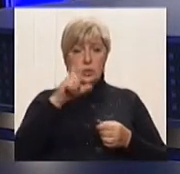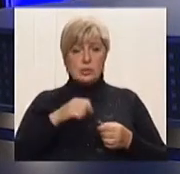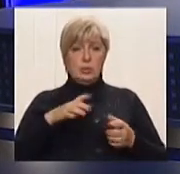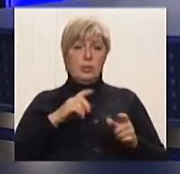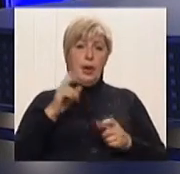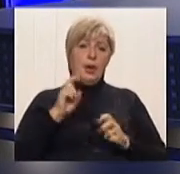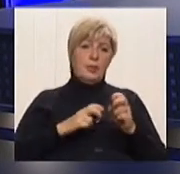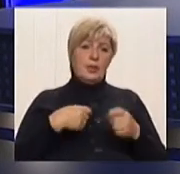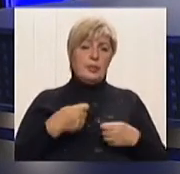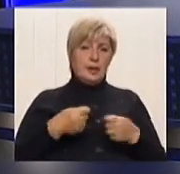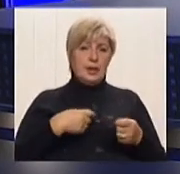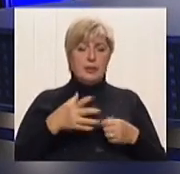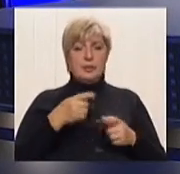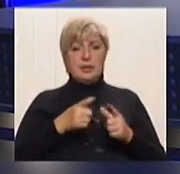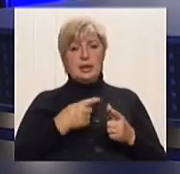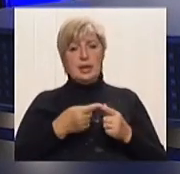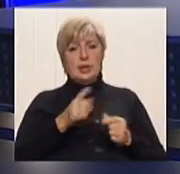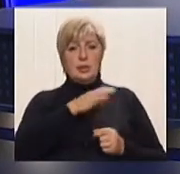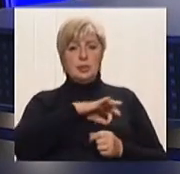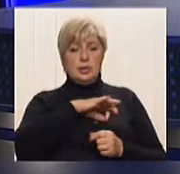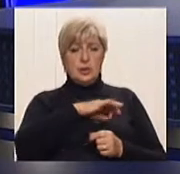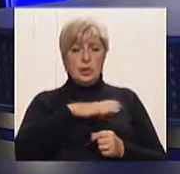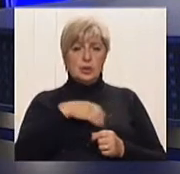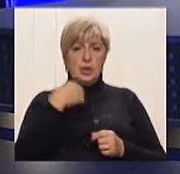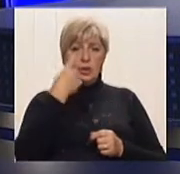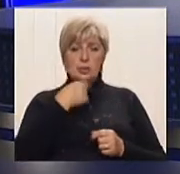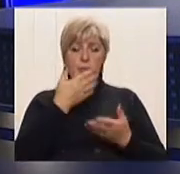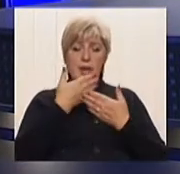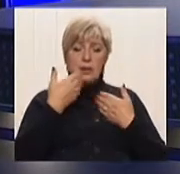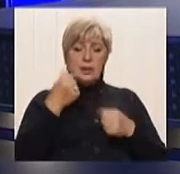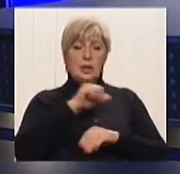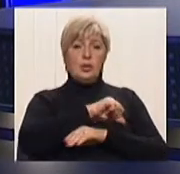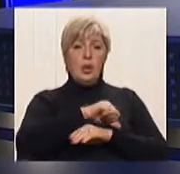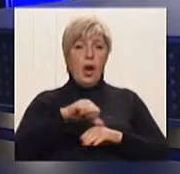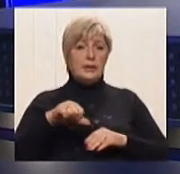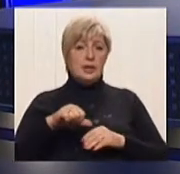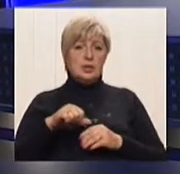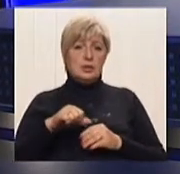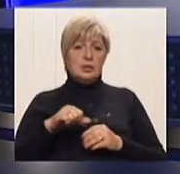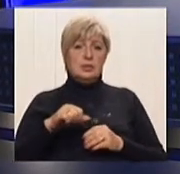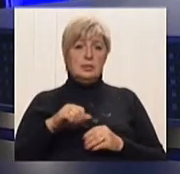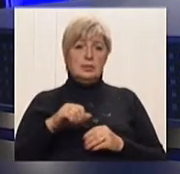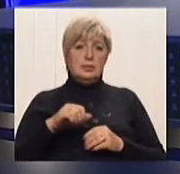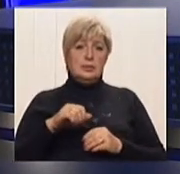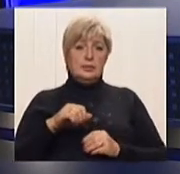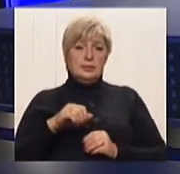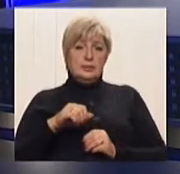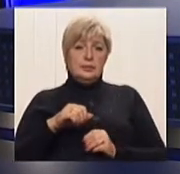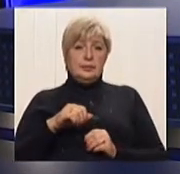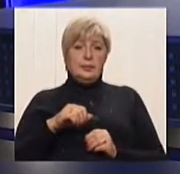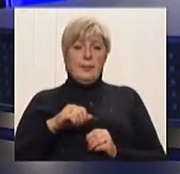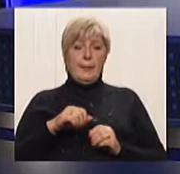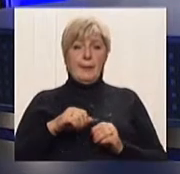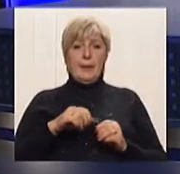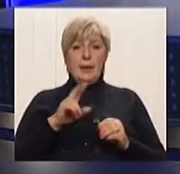юридичне лице какое-то, немає його адресів, немає його ІНН, індивідуальний налоговий номер, чи